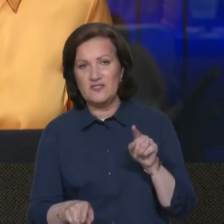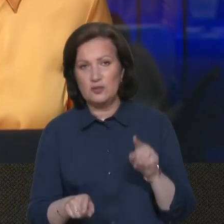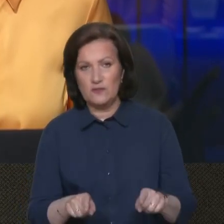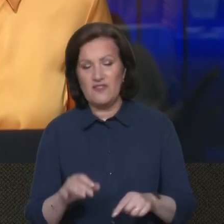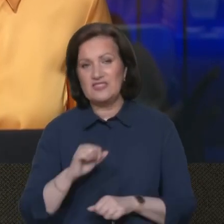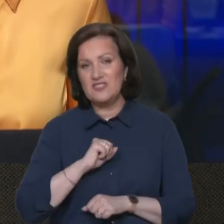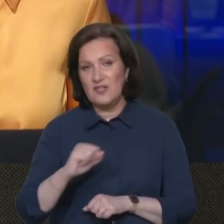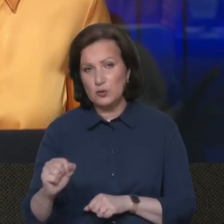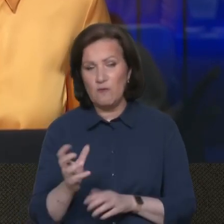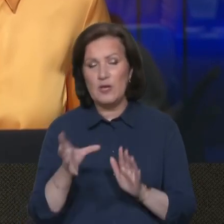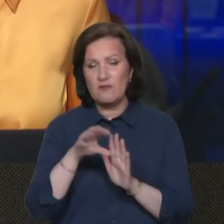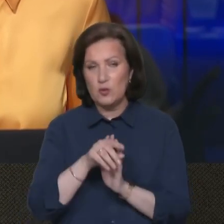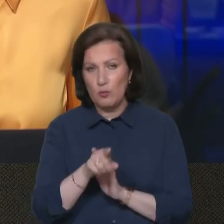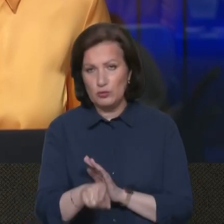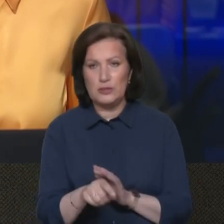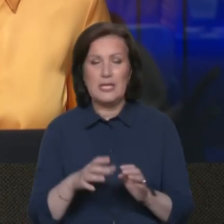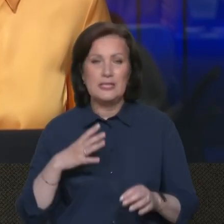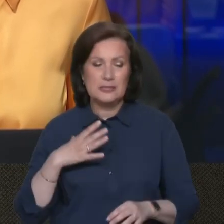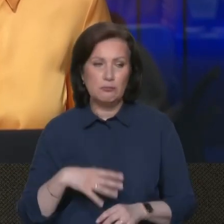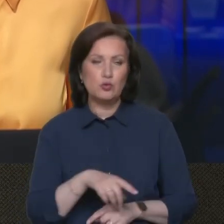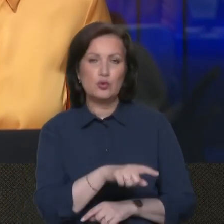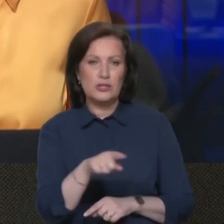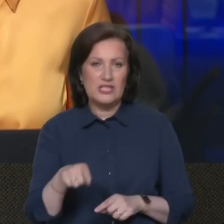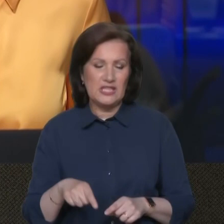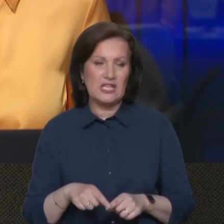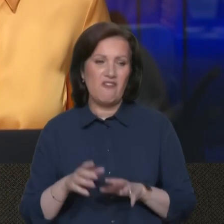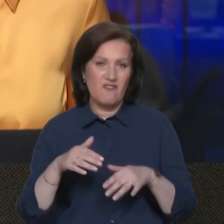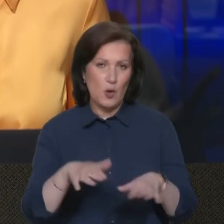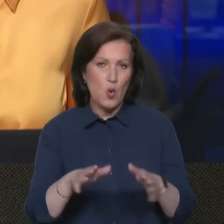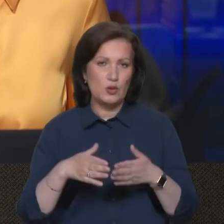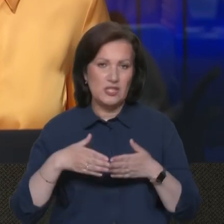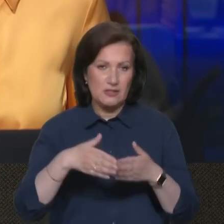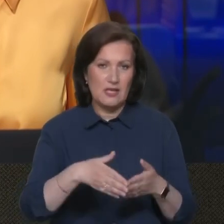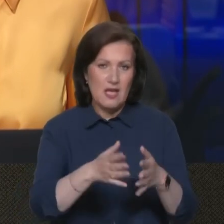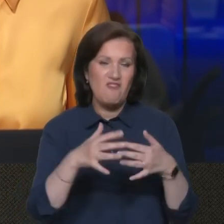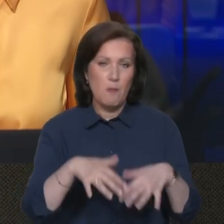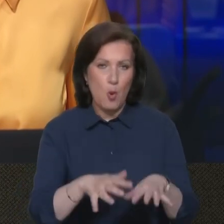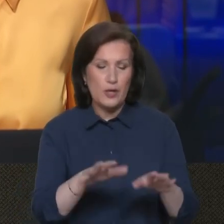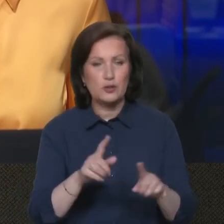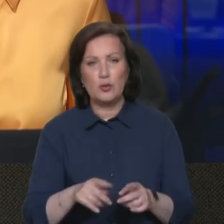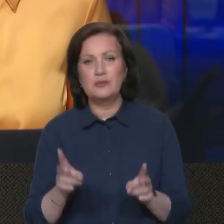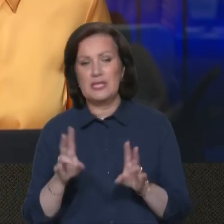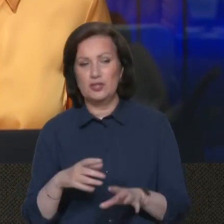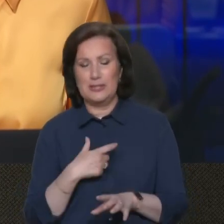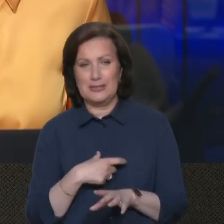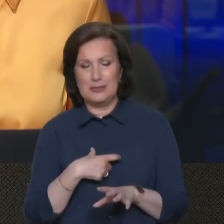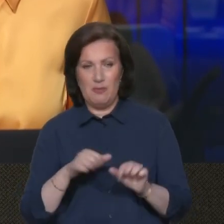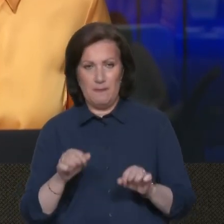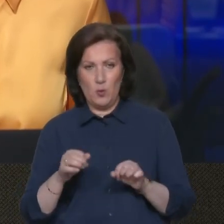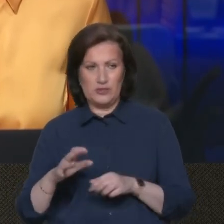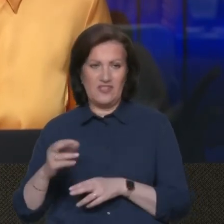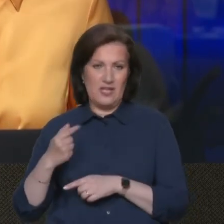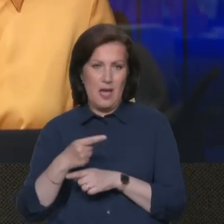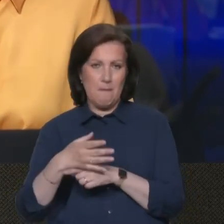в Севастополі в тому числі, змушують їх виходити у відкрите море для того, щоб залишати собі простір для